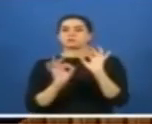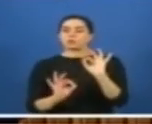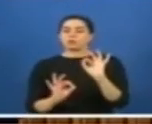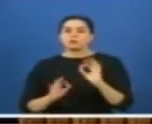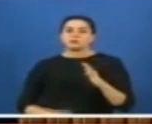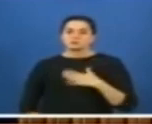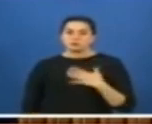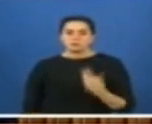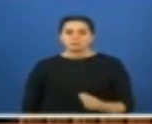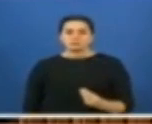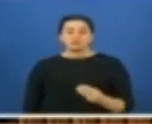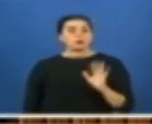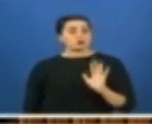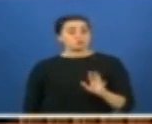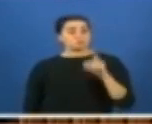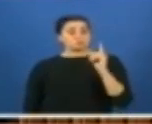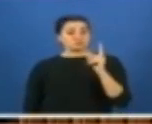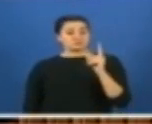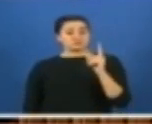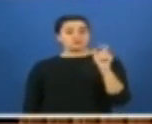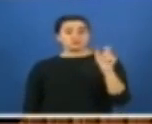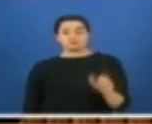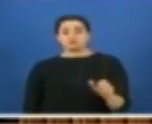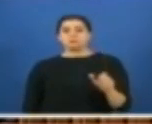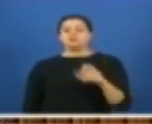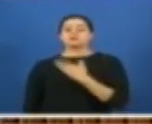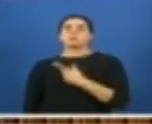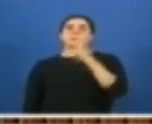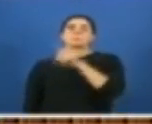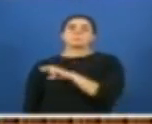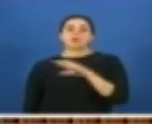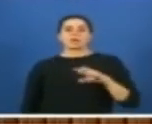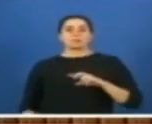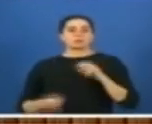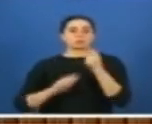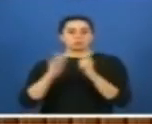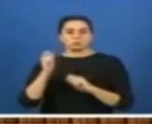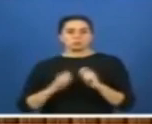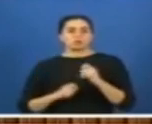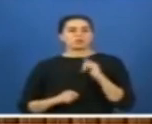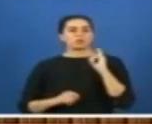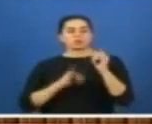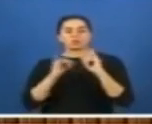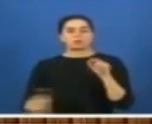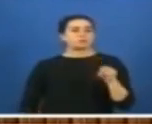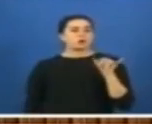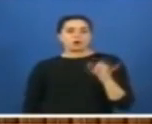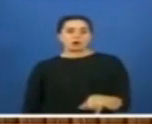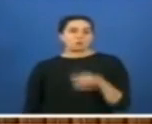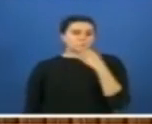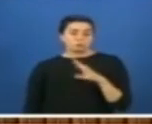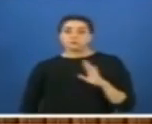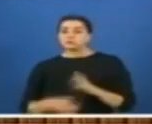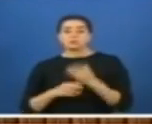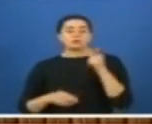saygı gösteririm. Ama birisinin sevgili peygamberimizi istismar etmesine tahammül edemem. Çünkü